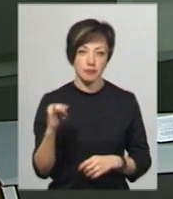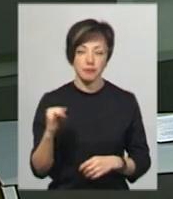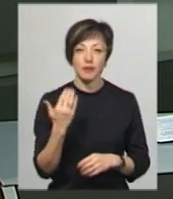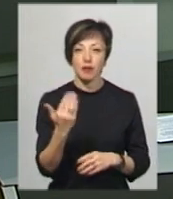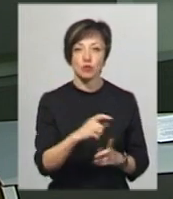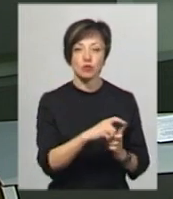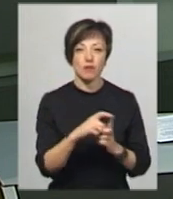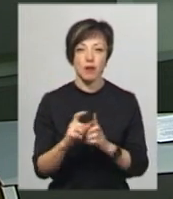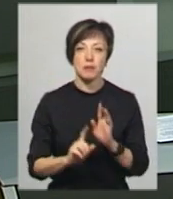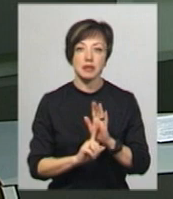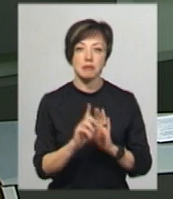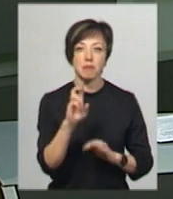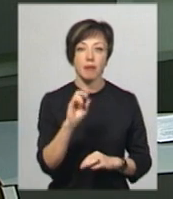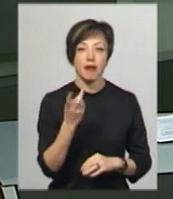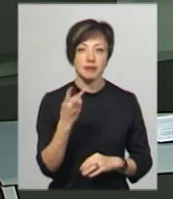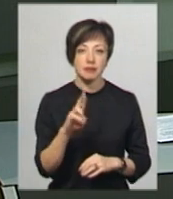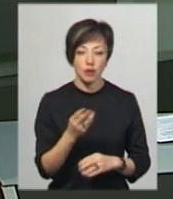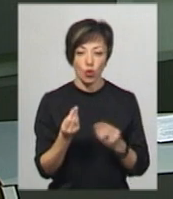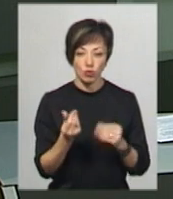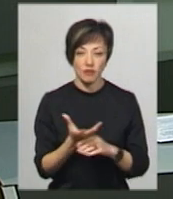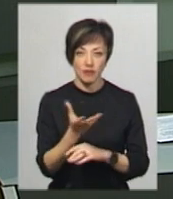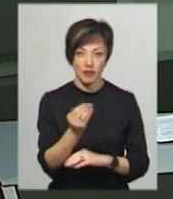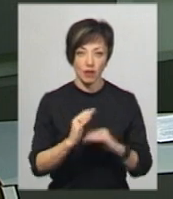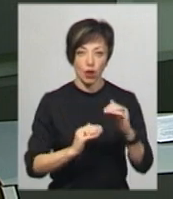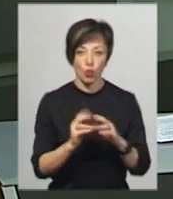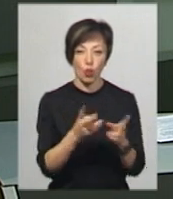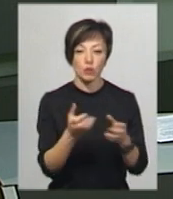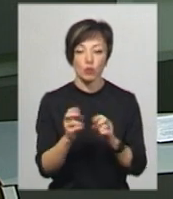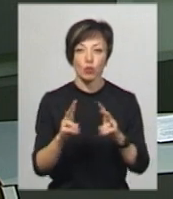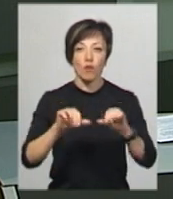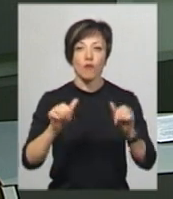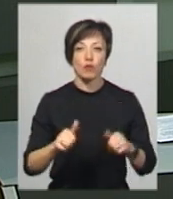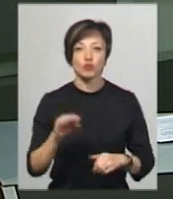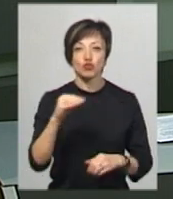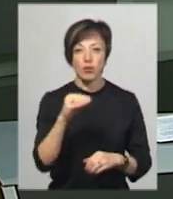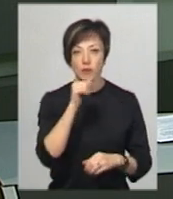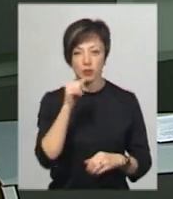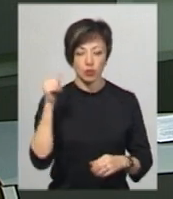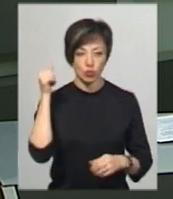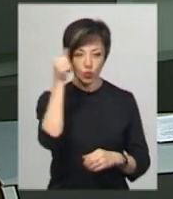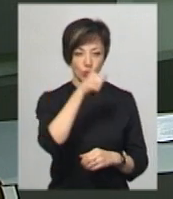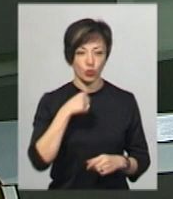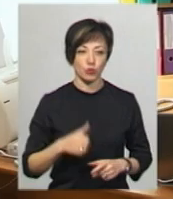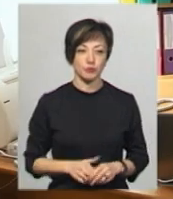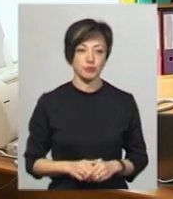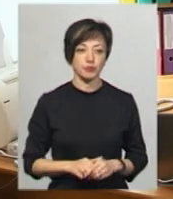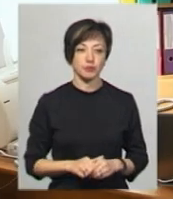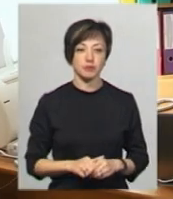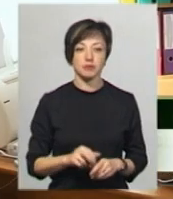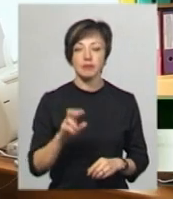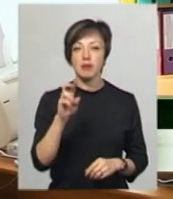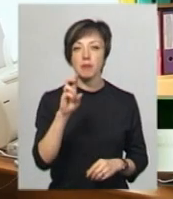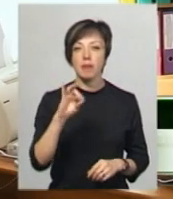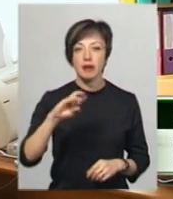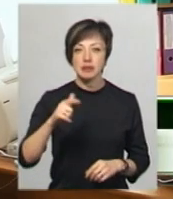За його словами, з березня грошові виплати субсидії на руки отримують ті, хто оформив її у жовтні минулого року. В березні